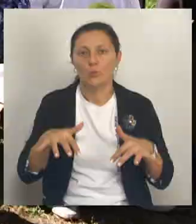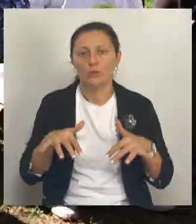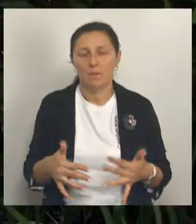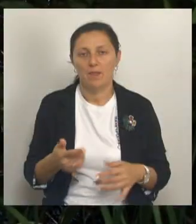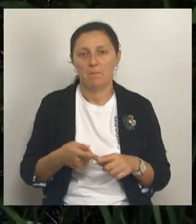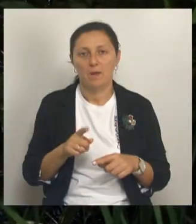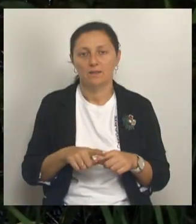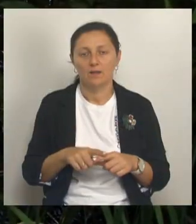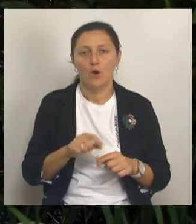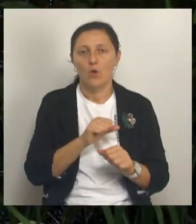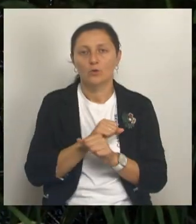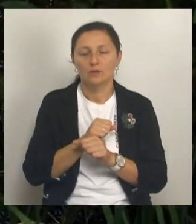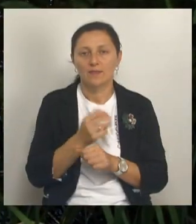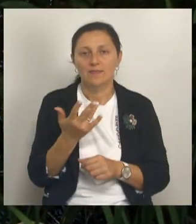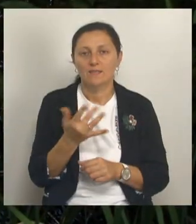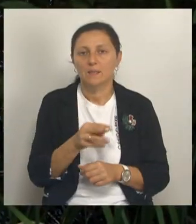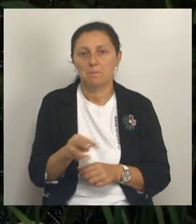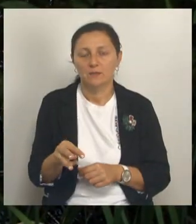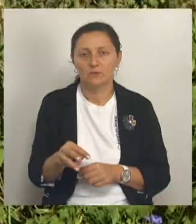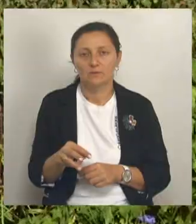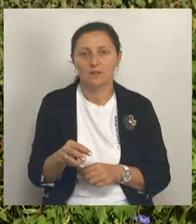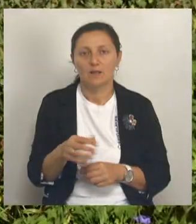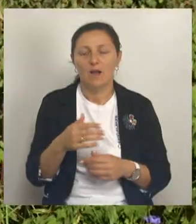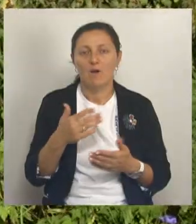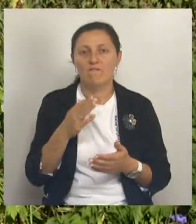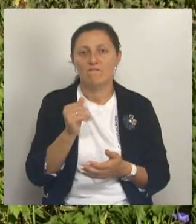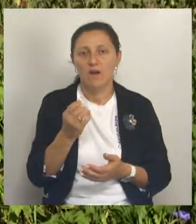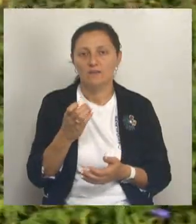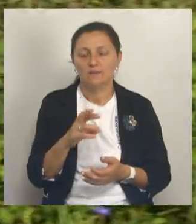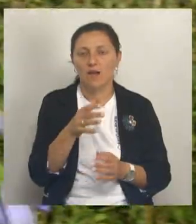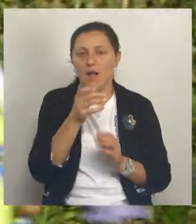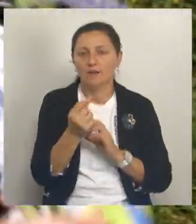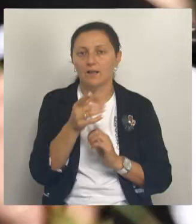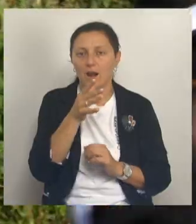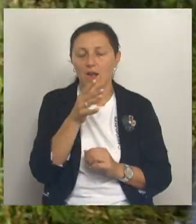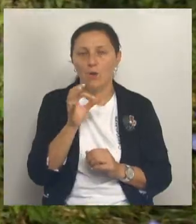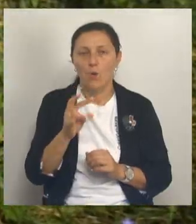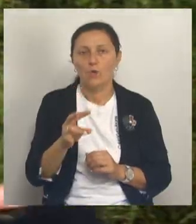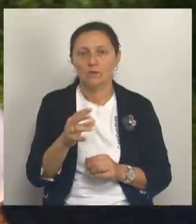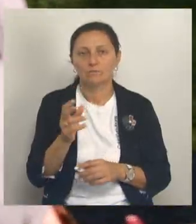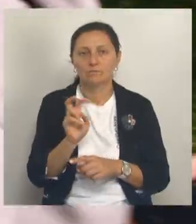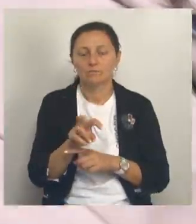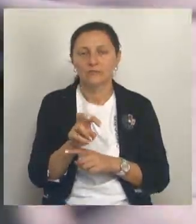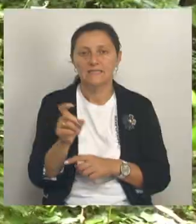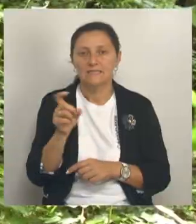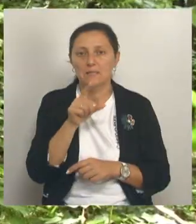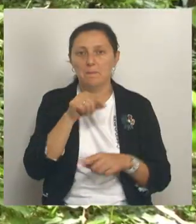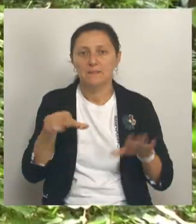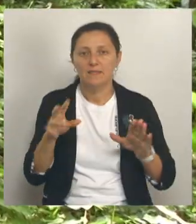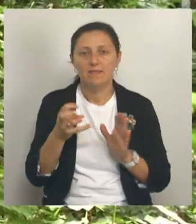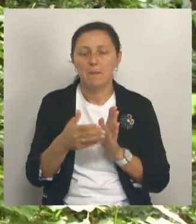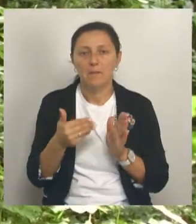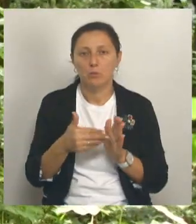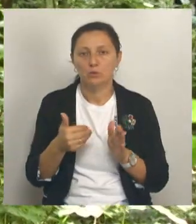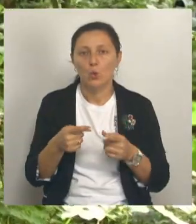Поэтому привалы небольшие. Вася 11. Уже 6 лет он воспитанник синей птицы. Не пропускает ни один